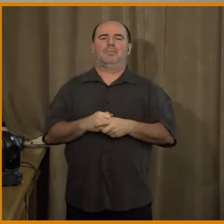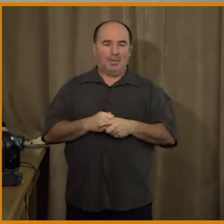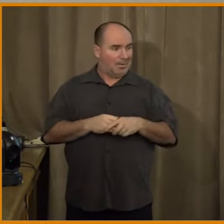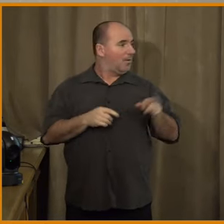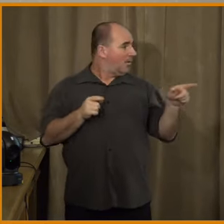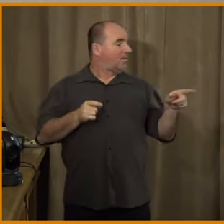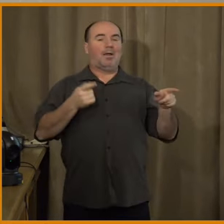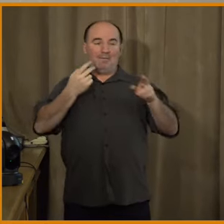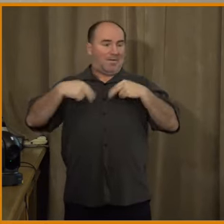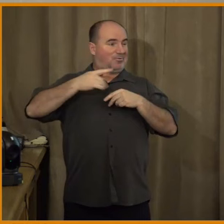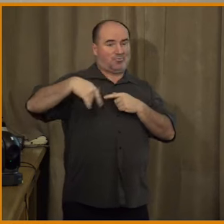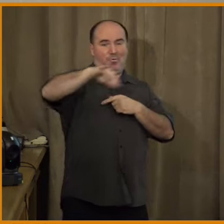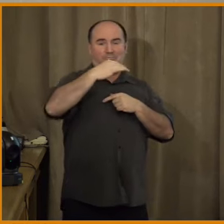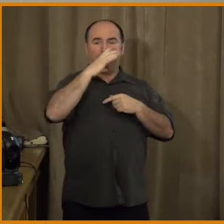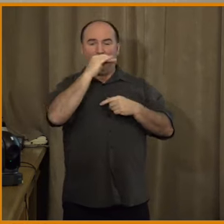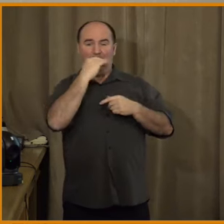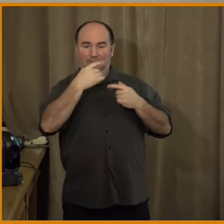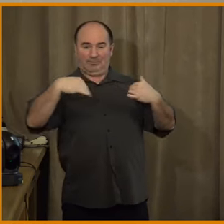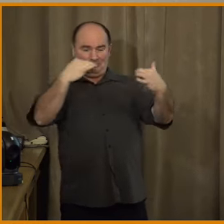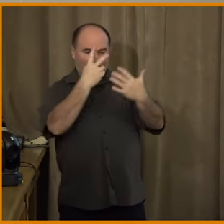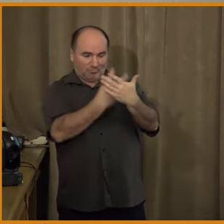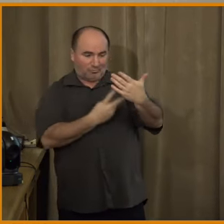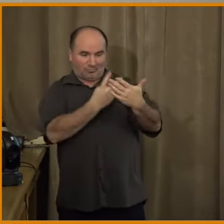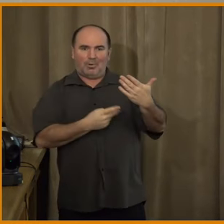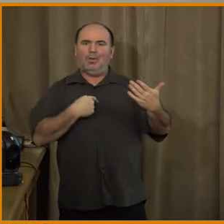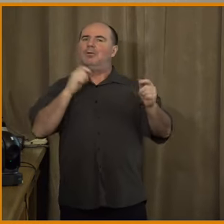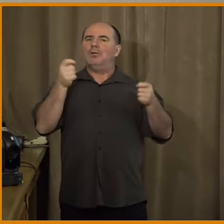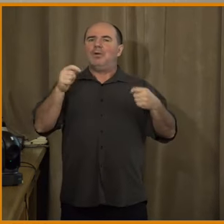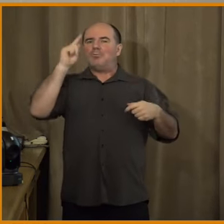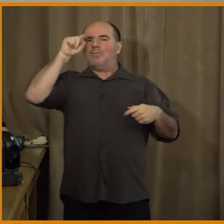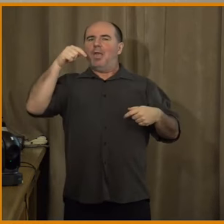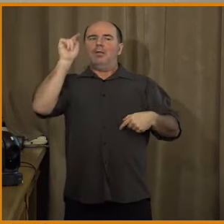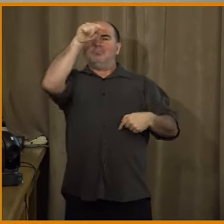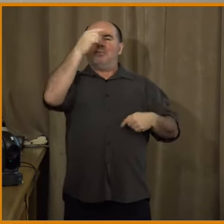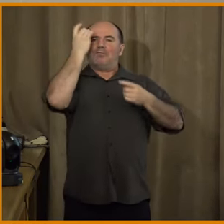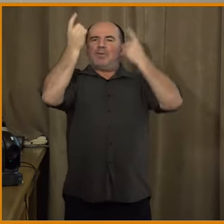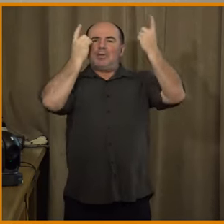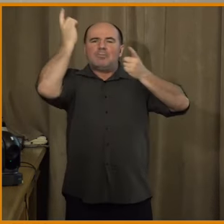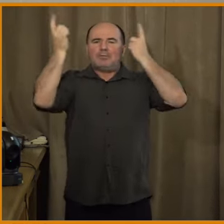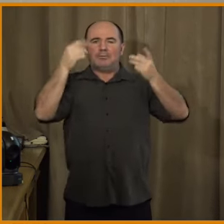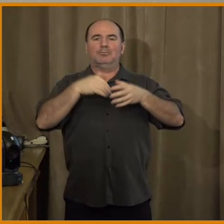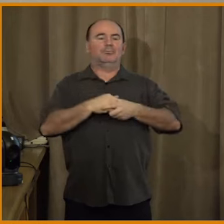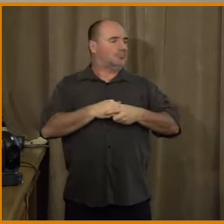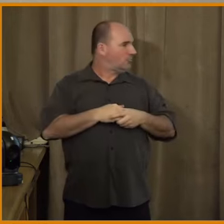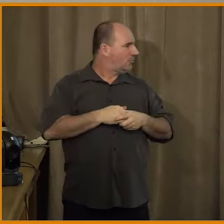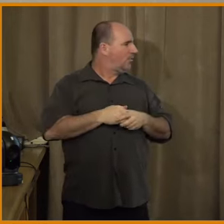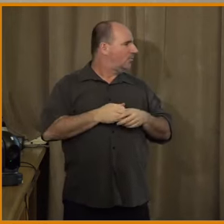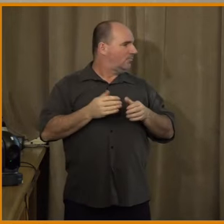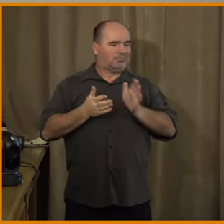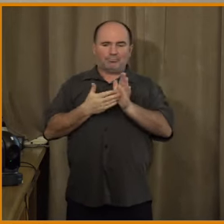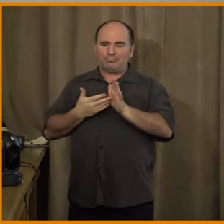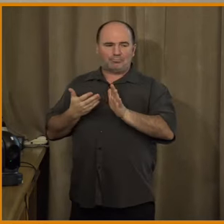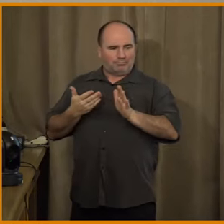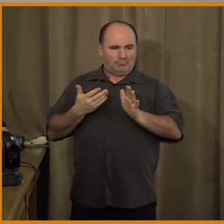většina lidí, která to sdílila, nemusela mít tenhle ten zlý úmysl. Takže s nimi to komunikujeme jinak, ale o tom půl dním